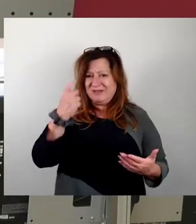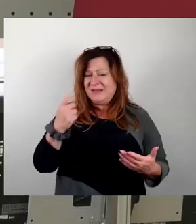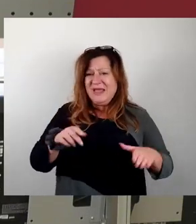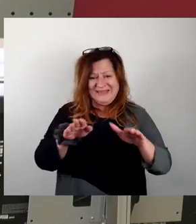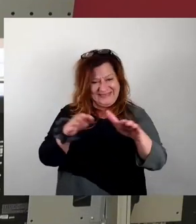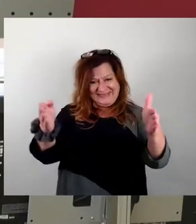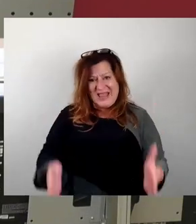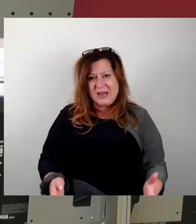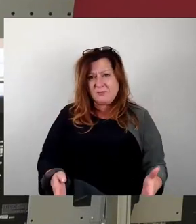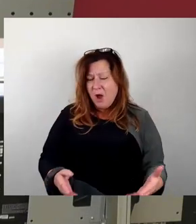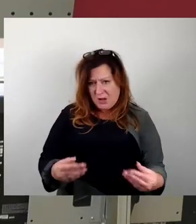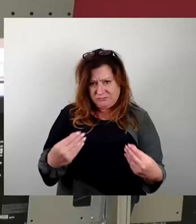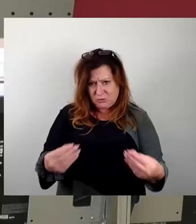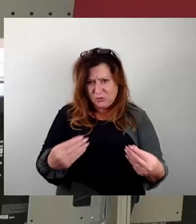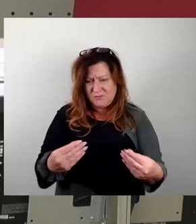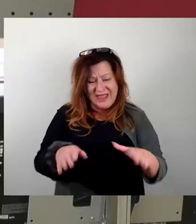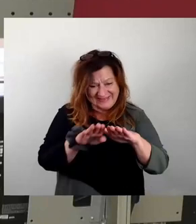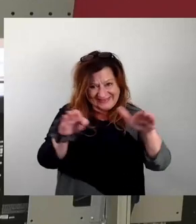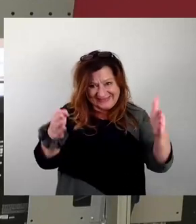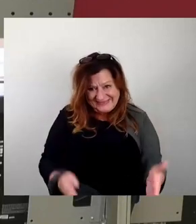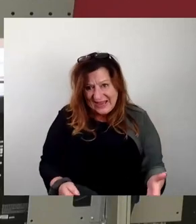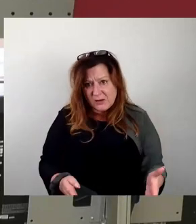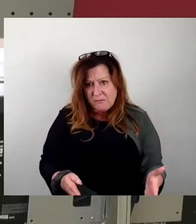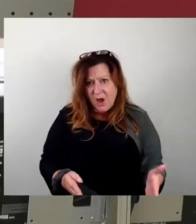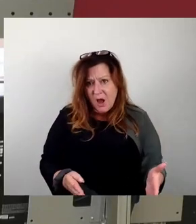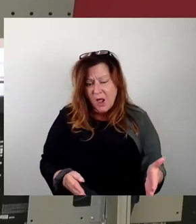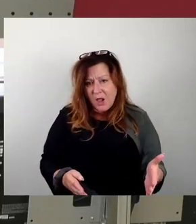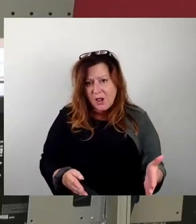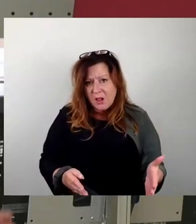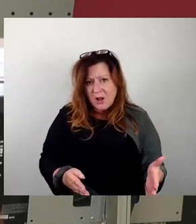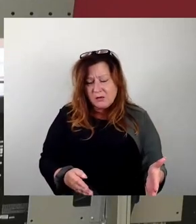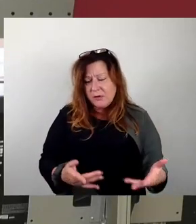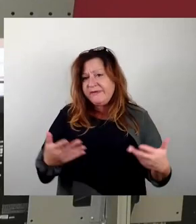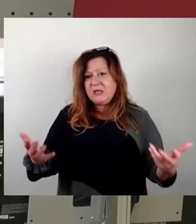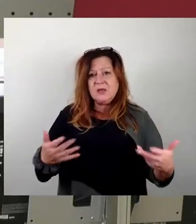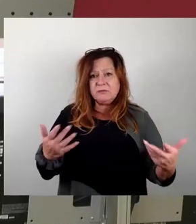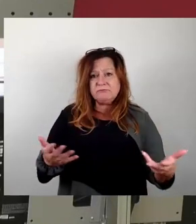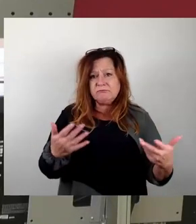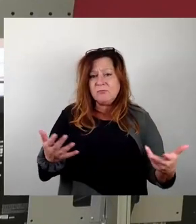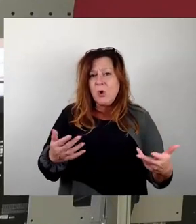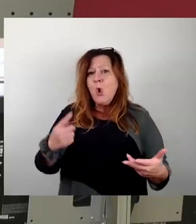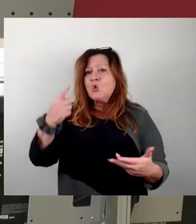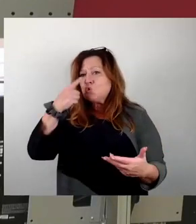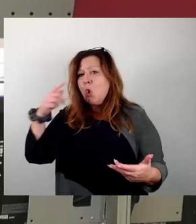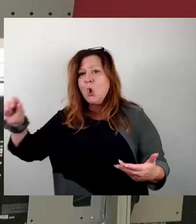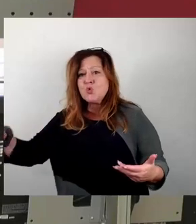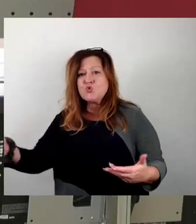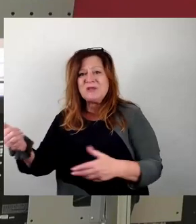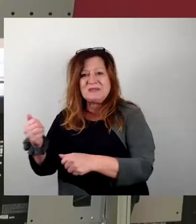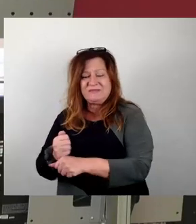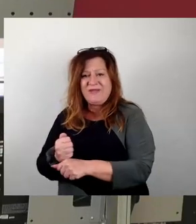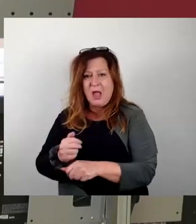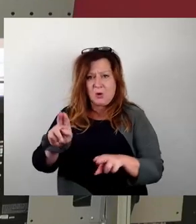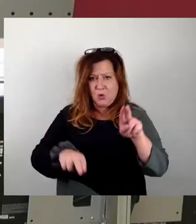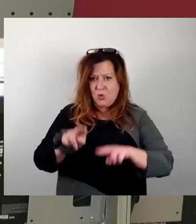unterscheidet doch ein Denkmal von einem, sage ich jetzt mal, nur Kunstwerk, das es genau